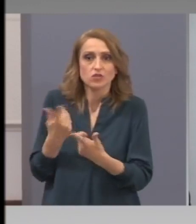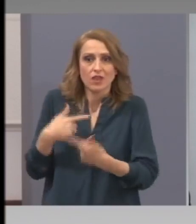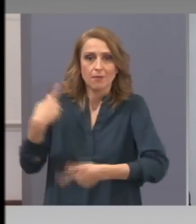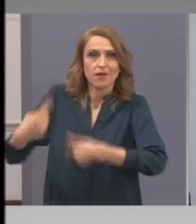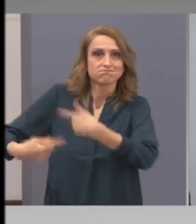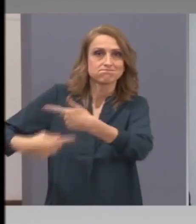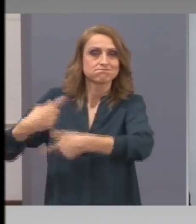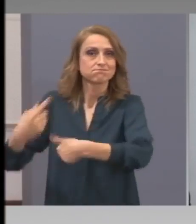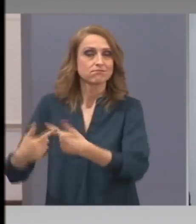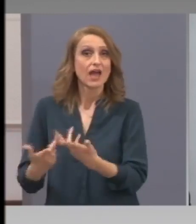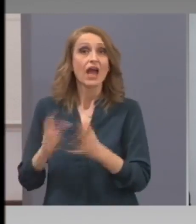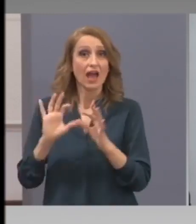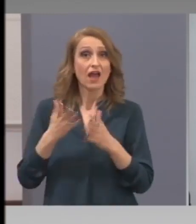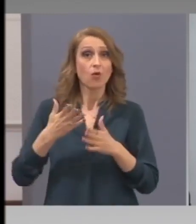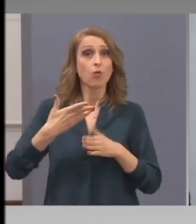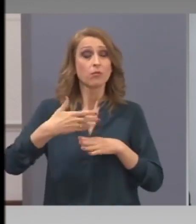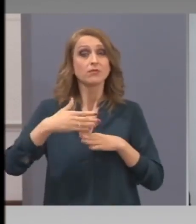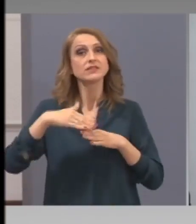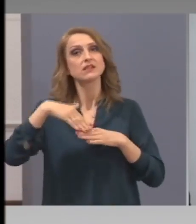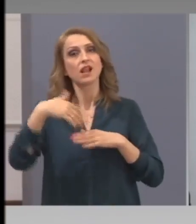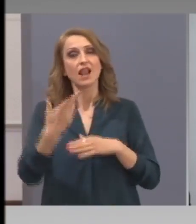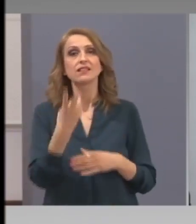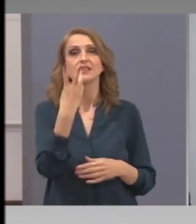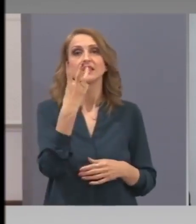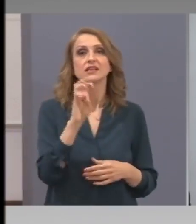но ние, ако това продължи, и след 30 юни